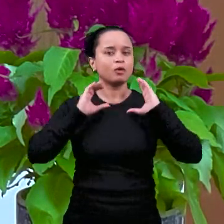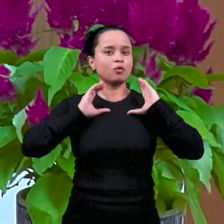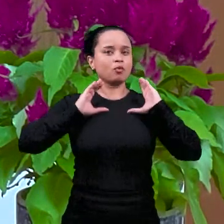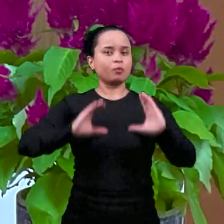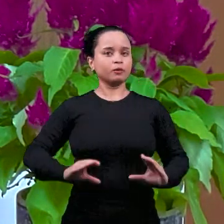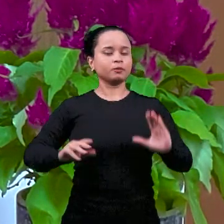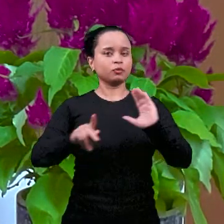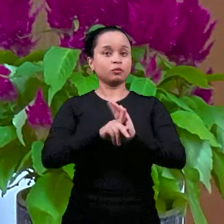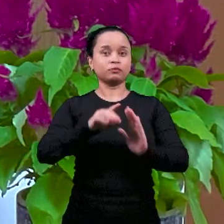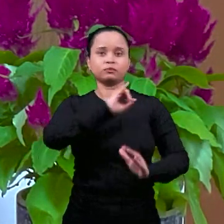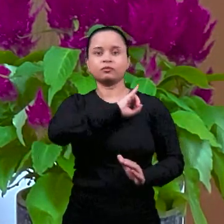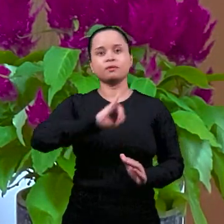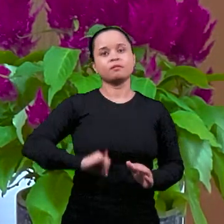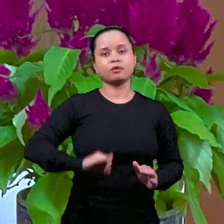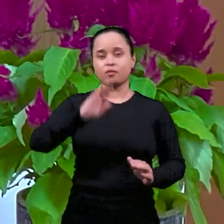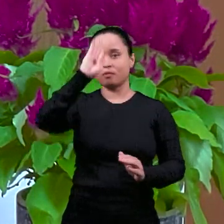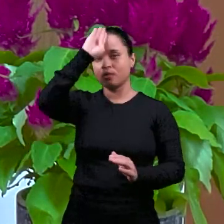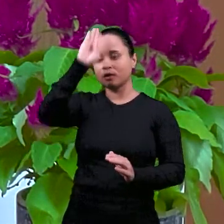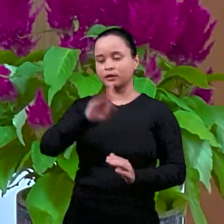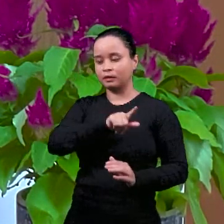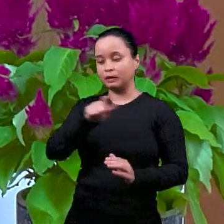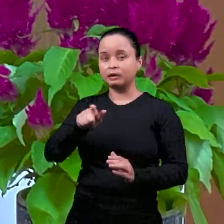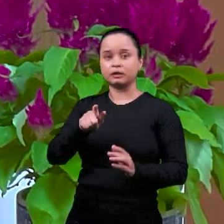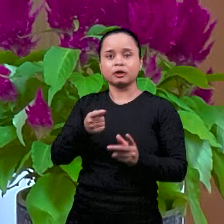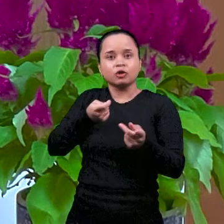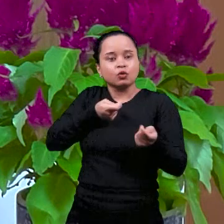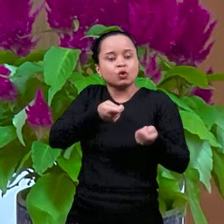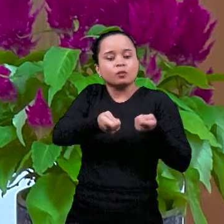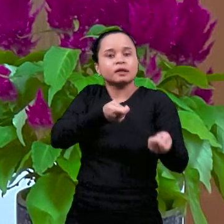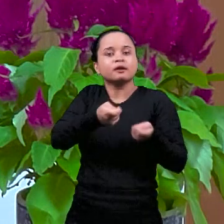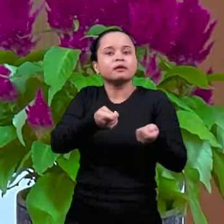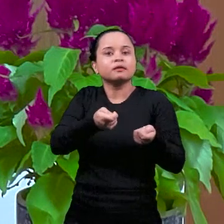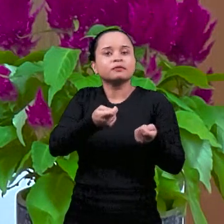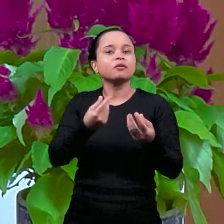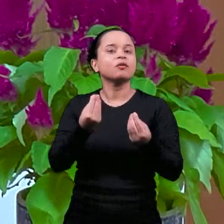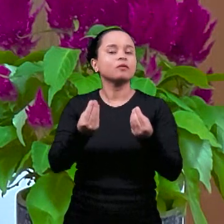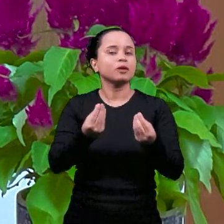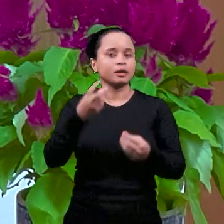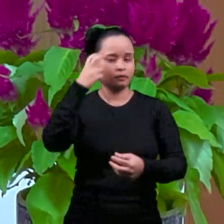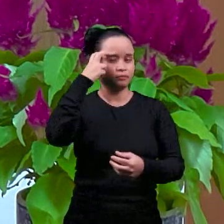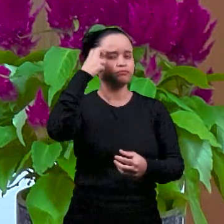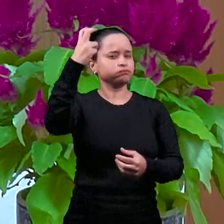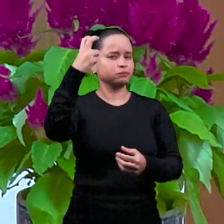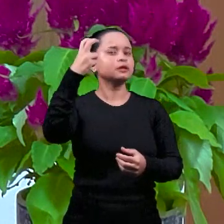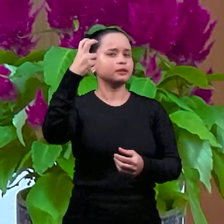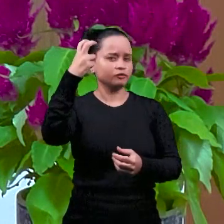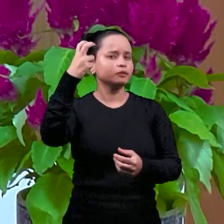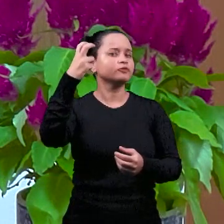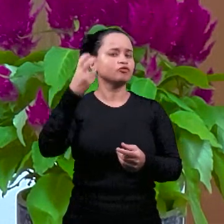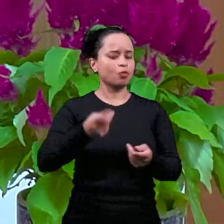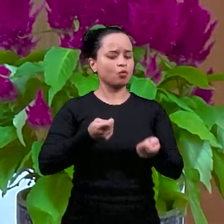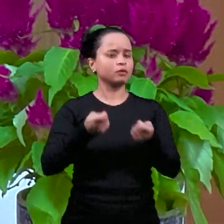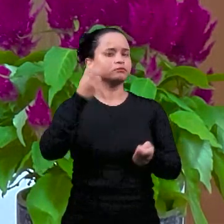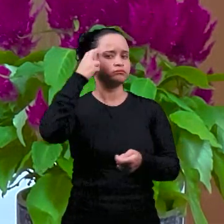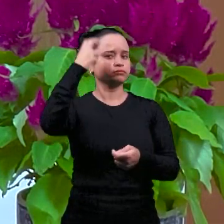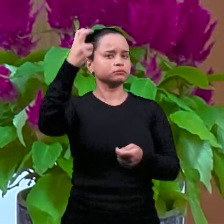ставила себя при теме, над кем они господствовали, это было очень,